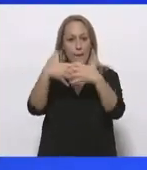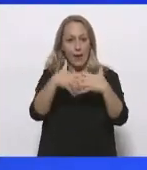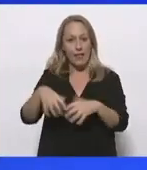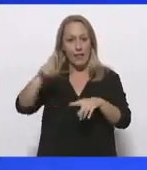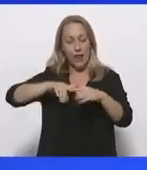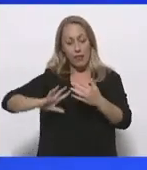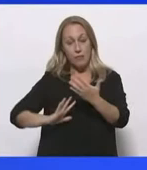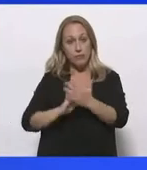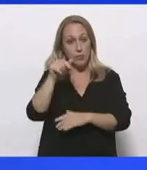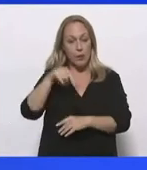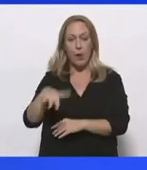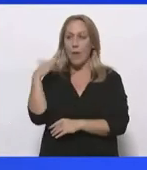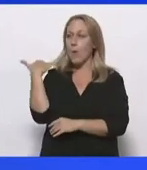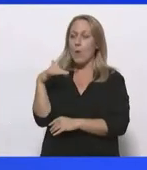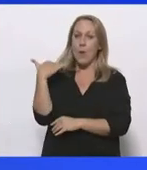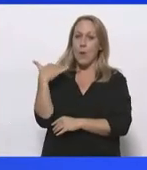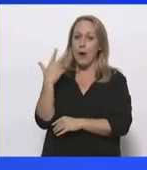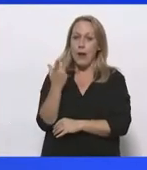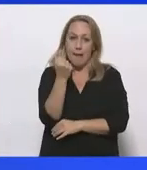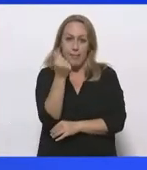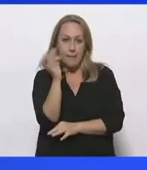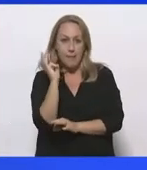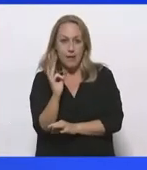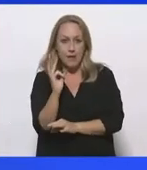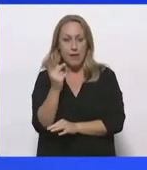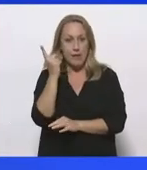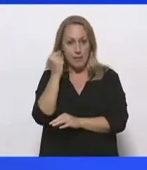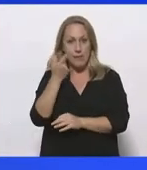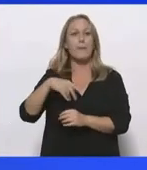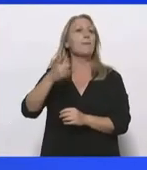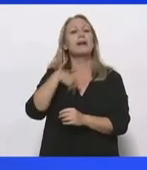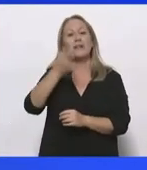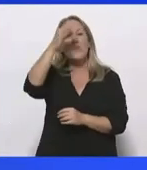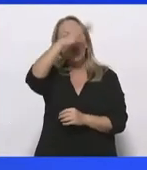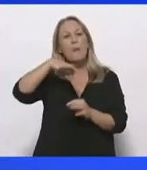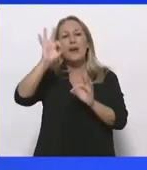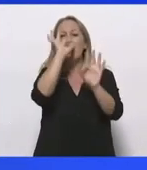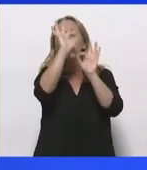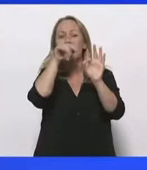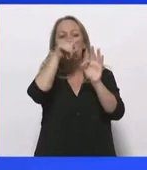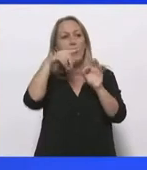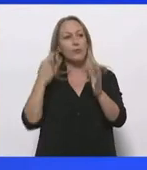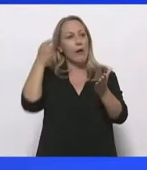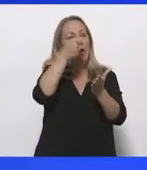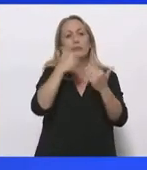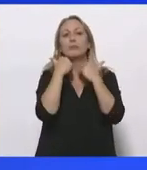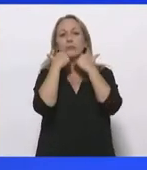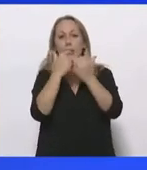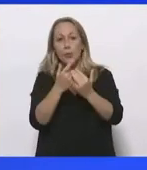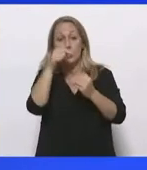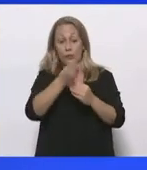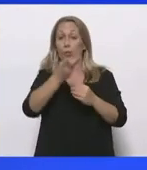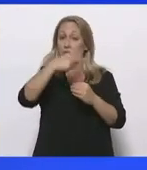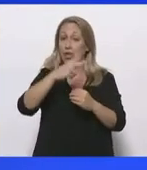είναι πολύ ακριβός. Εκεί που έχουν πάει οι τιμές των δικαιωμάτων, λοιπόν. Και επειδή εκτίμηση μας είναι ότι θα συνεχίσουν να ανεβαίνουν, ο Λεγνίτης